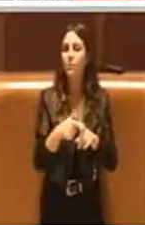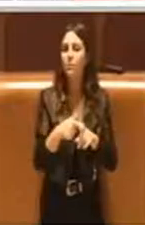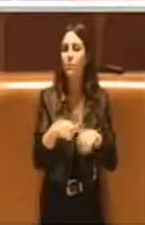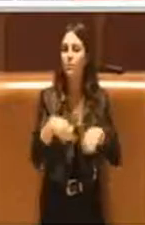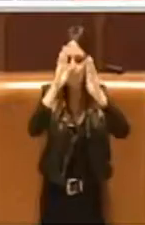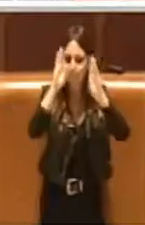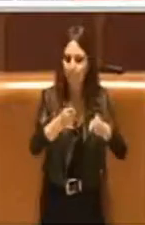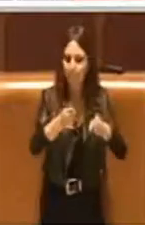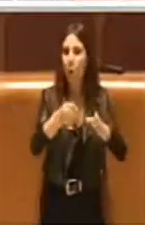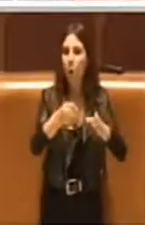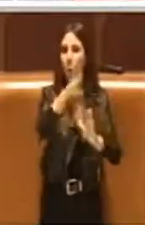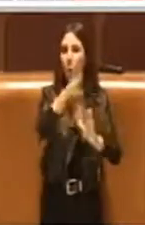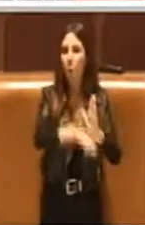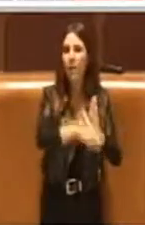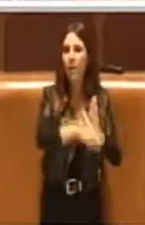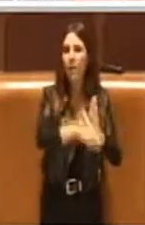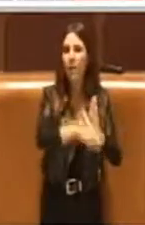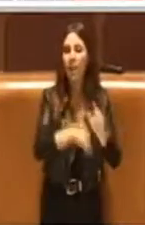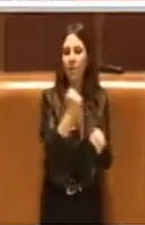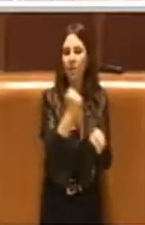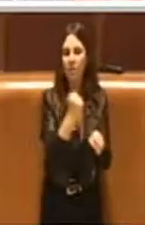Grazie a tutti.